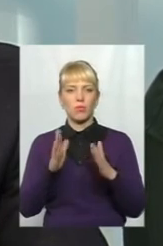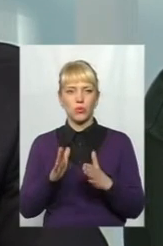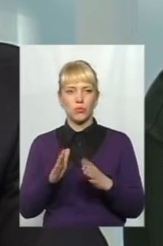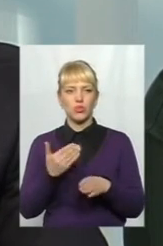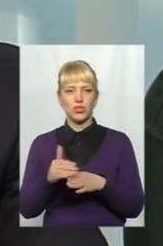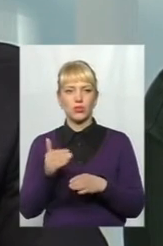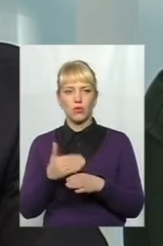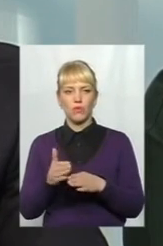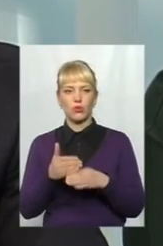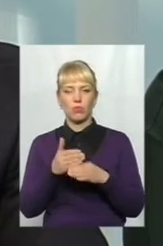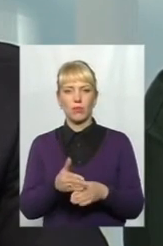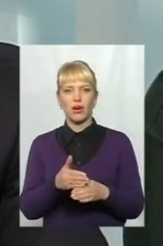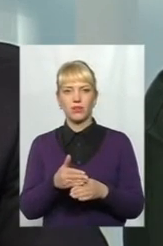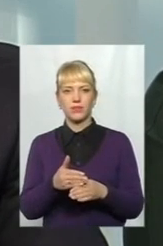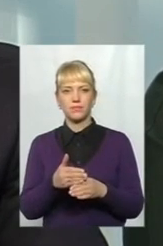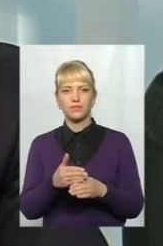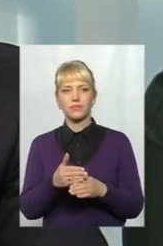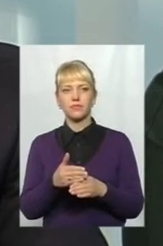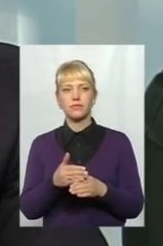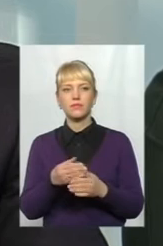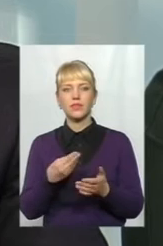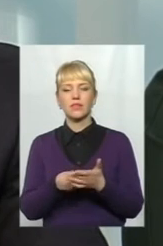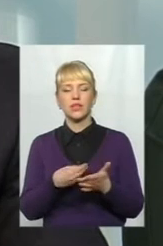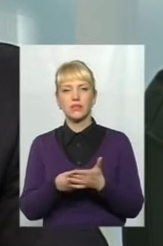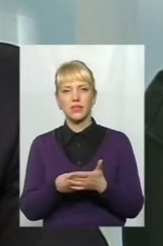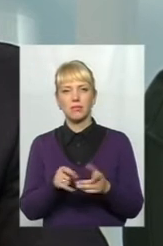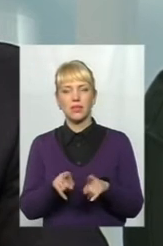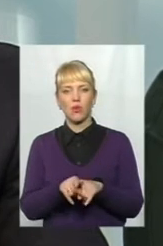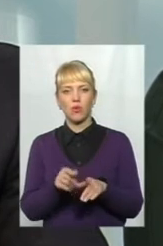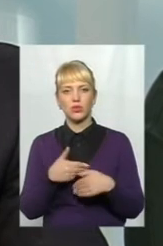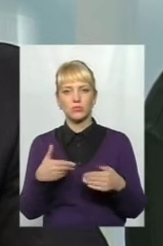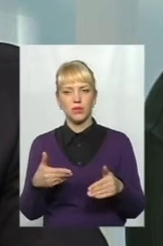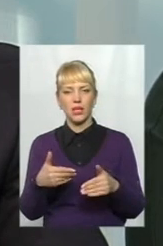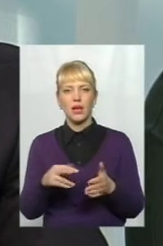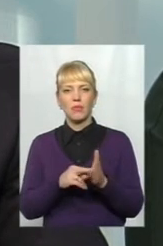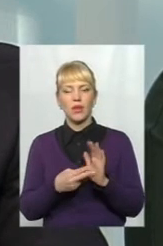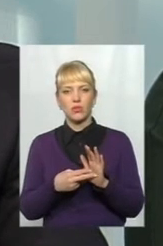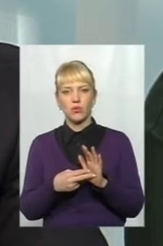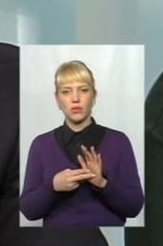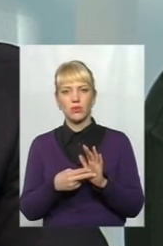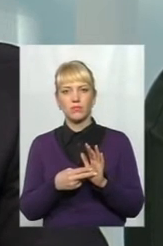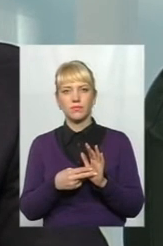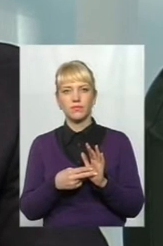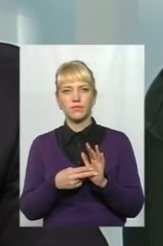частково допомагати фінансовим. Також ми плануємо,